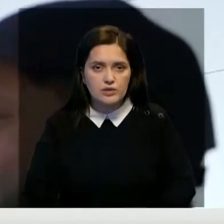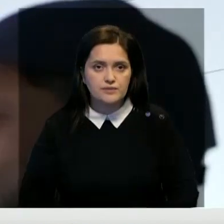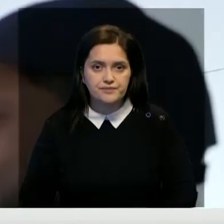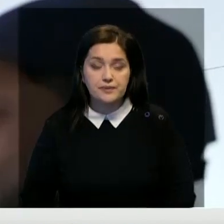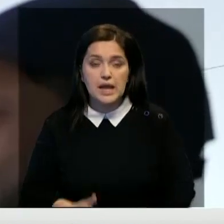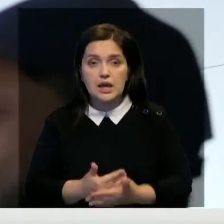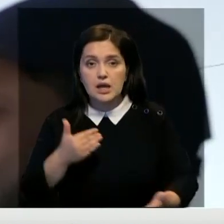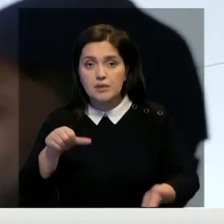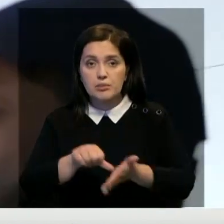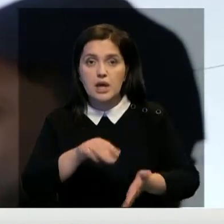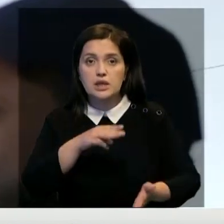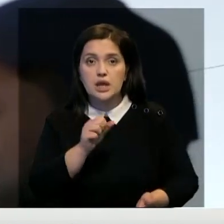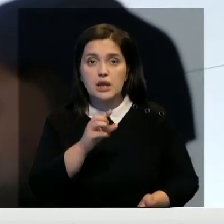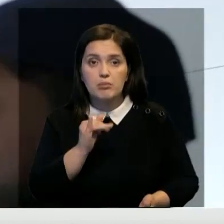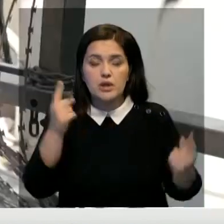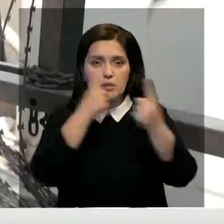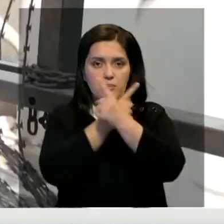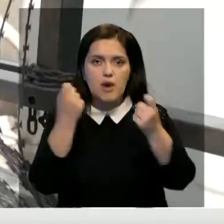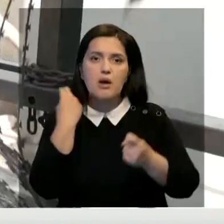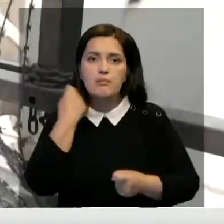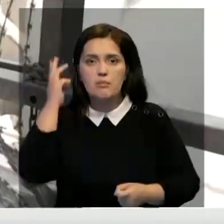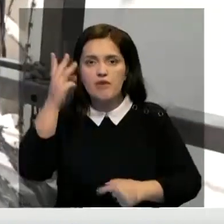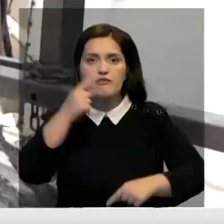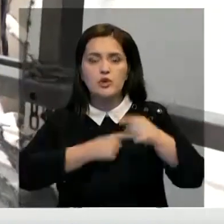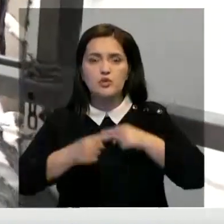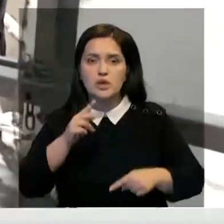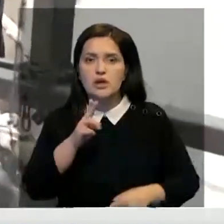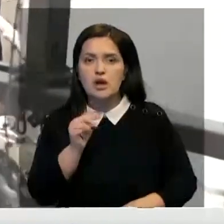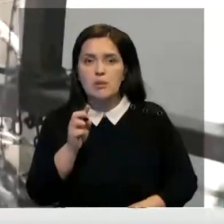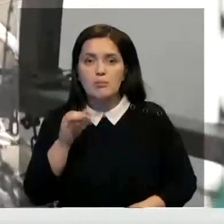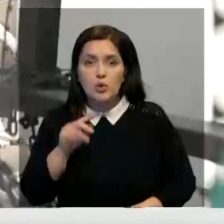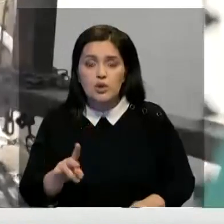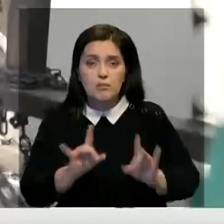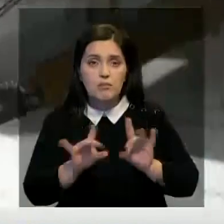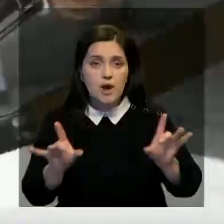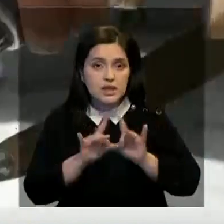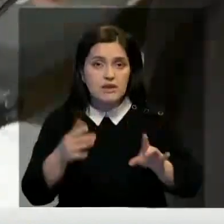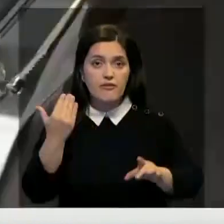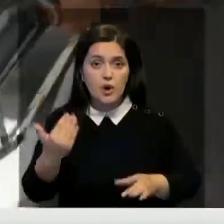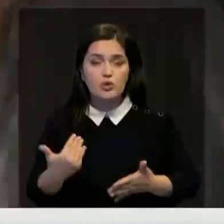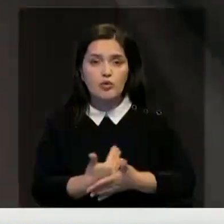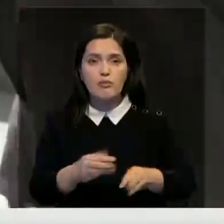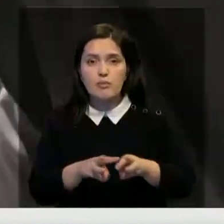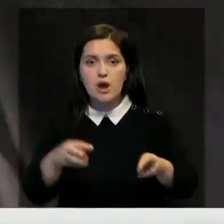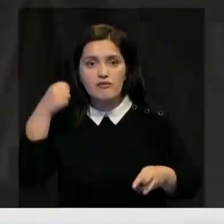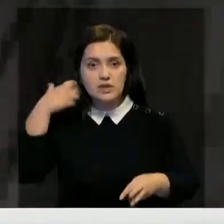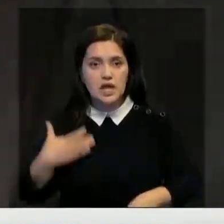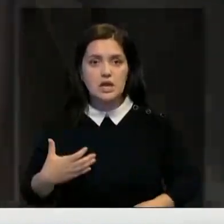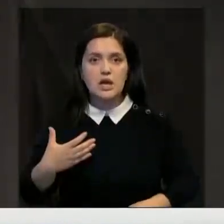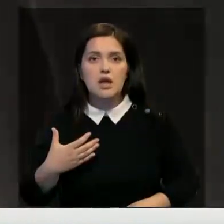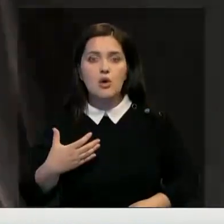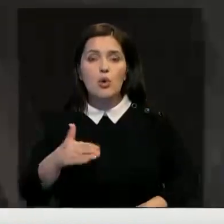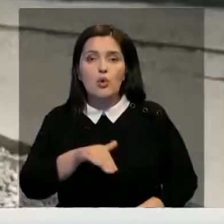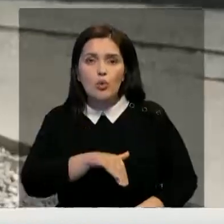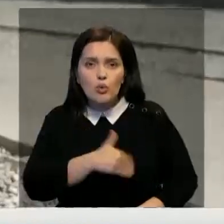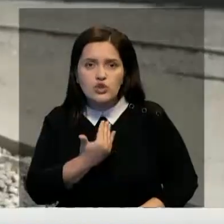Ранее представители «Талибана» призвали британских дипломатов вернуться в Кабул. По словам талибов, новое правительство Афганистана